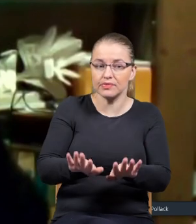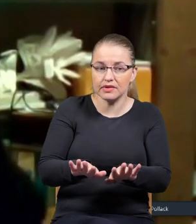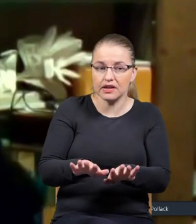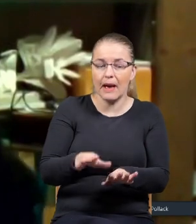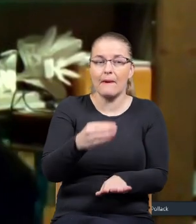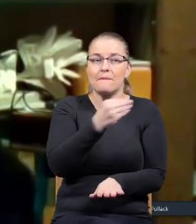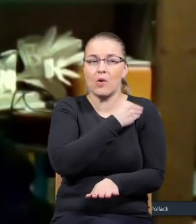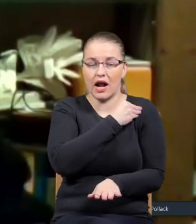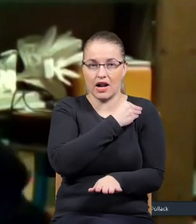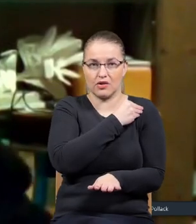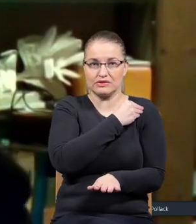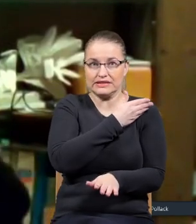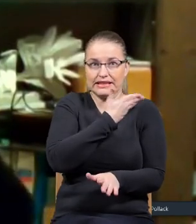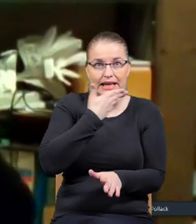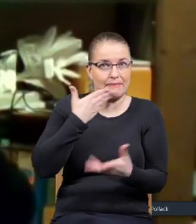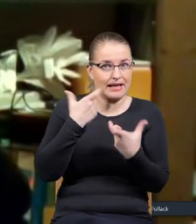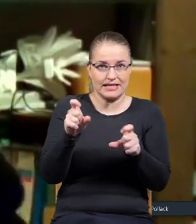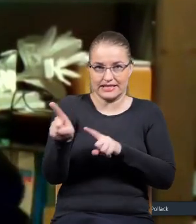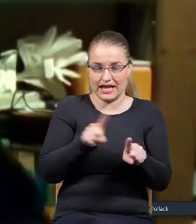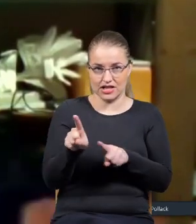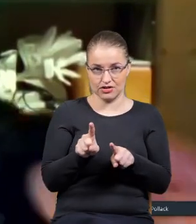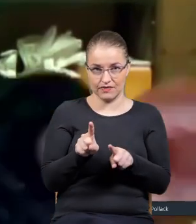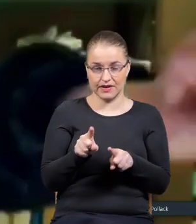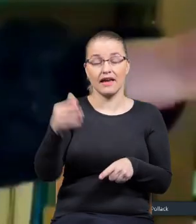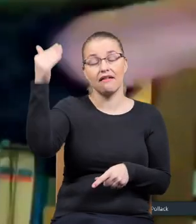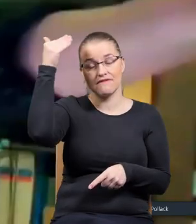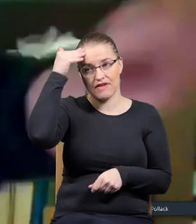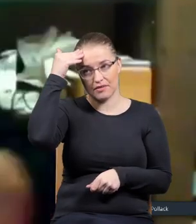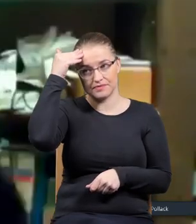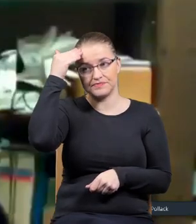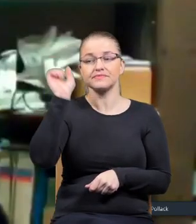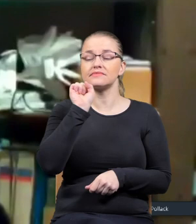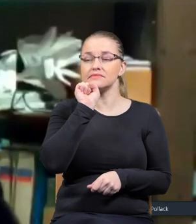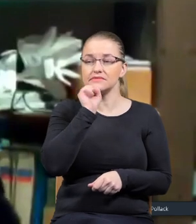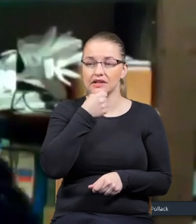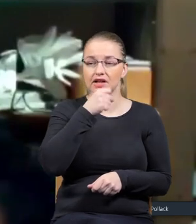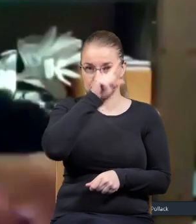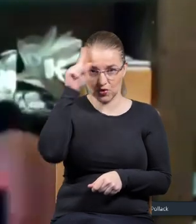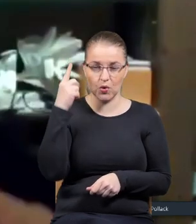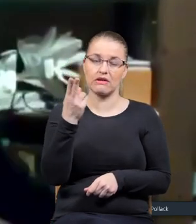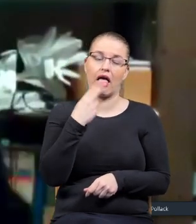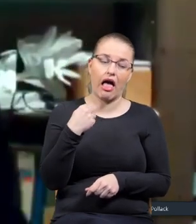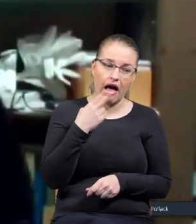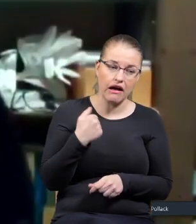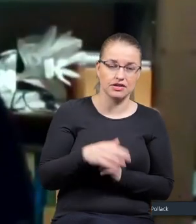Moralność w ogóle już nic nie znaczy. Ja wiem, oczywiście, to starsi ludzie tak narzekają, prawda?